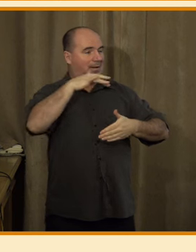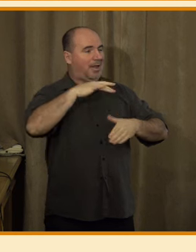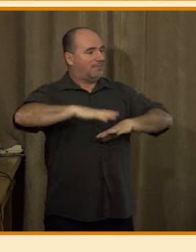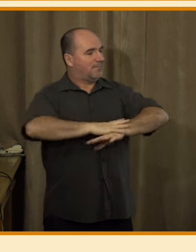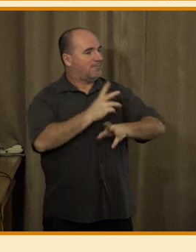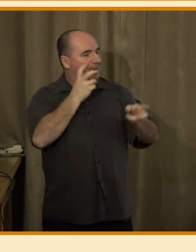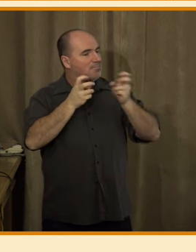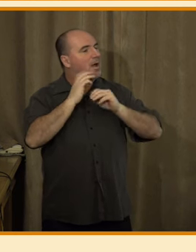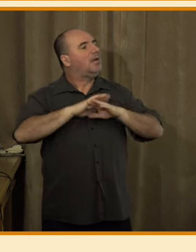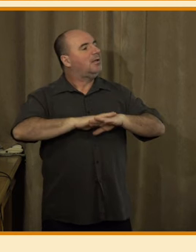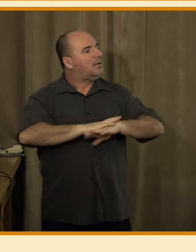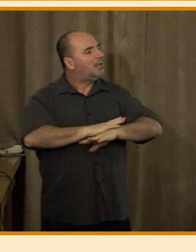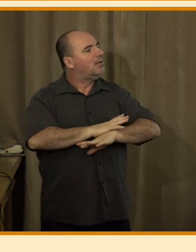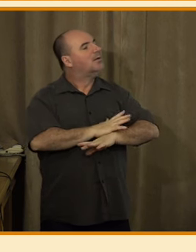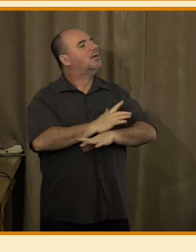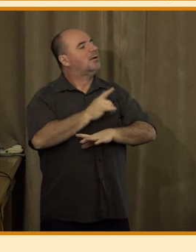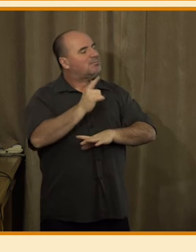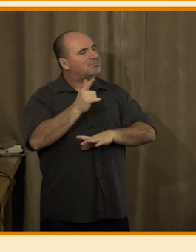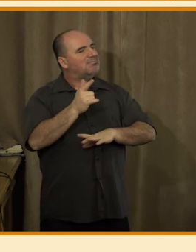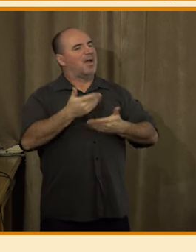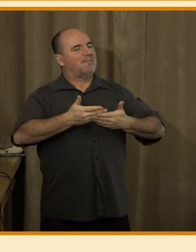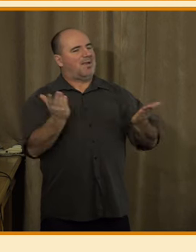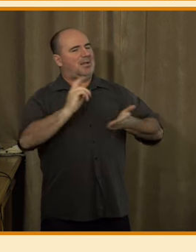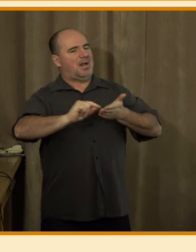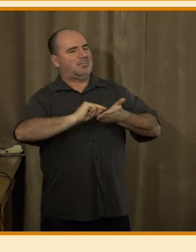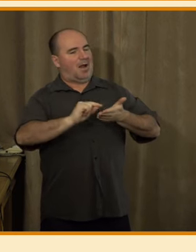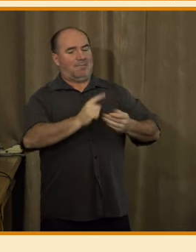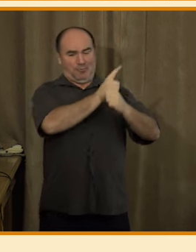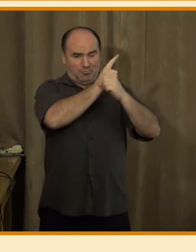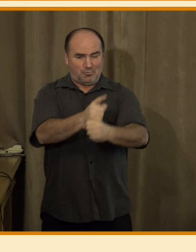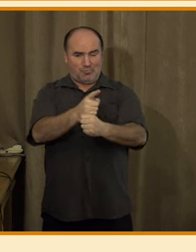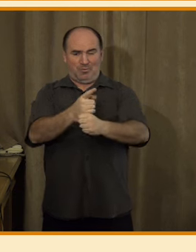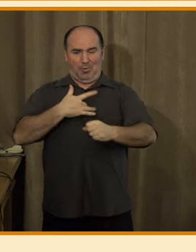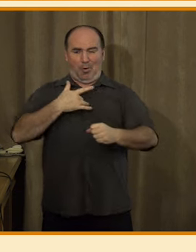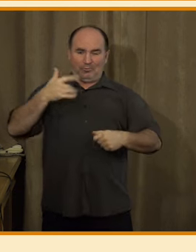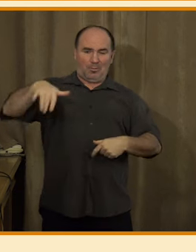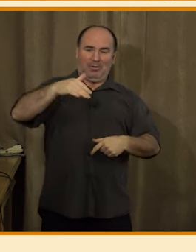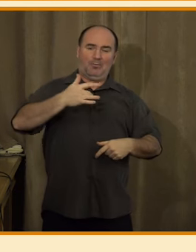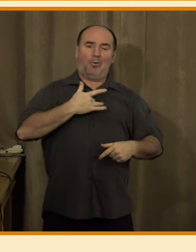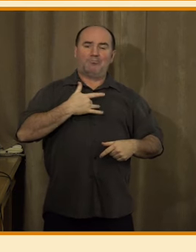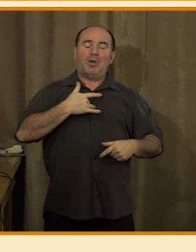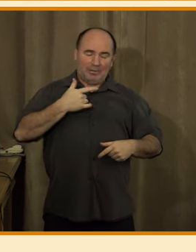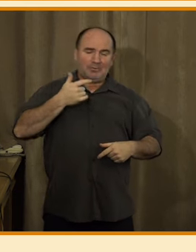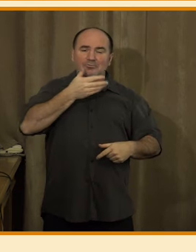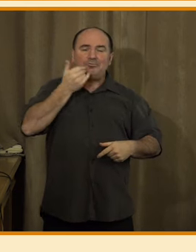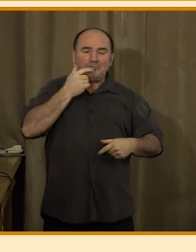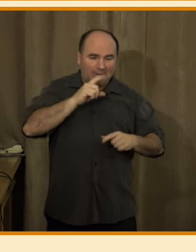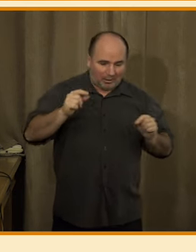veřejná zpráva nutí lidi do digitalizace. Tak poprosím další slide.